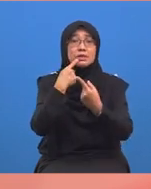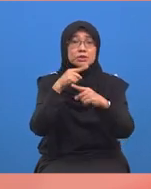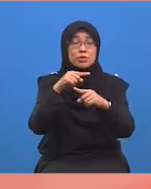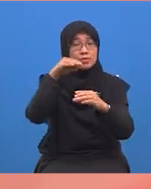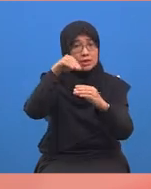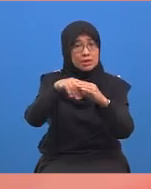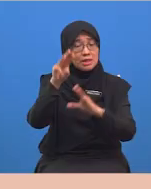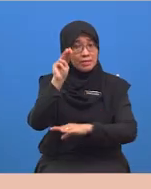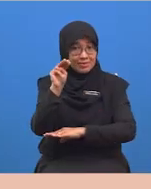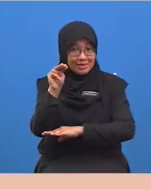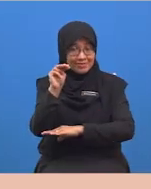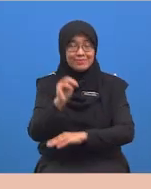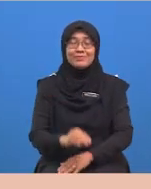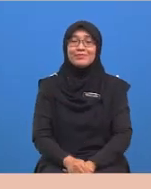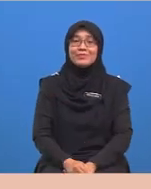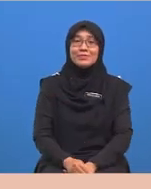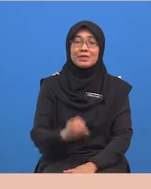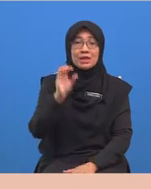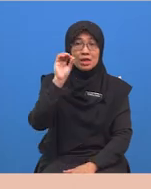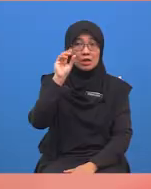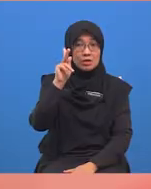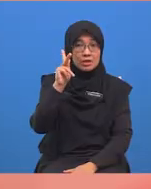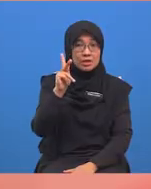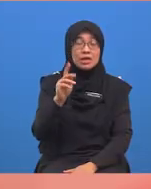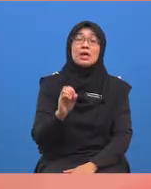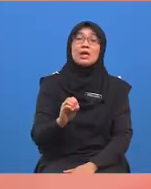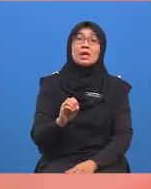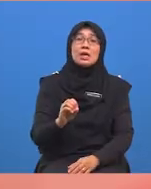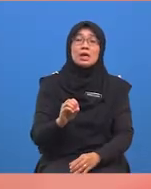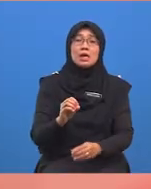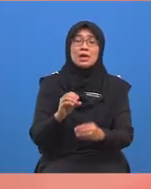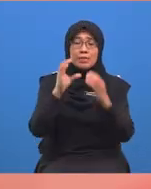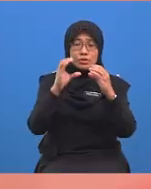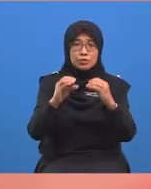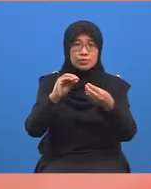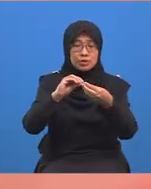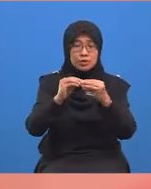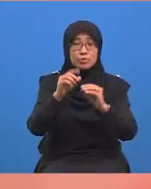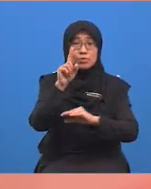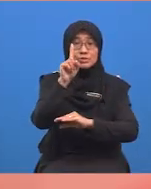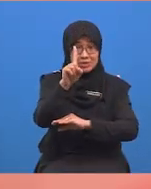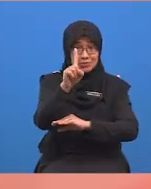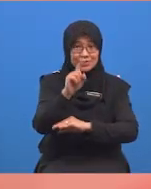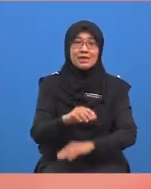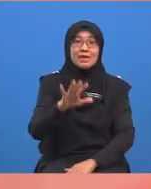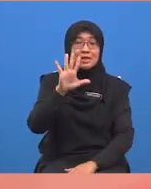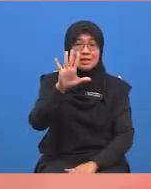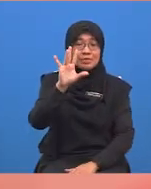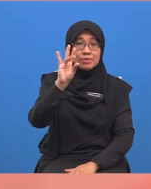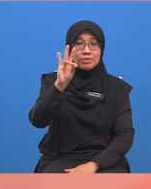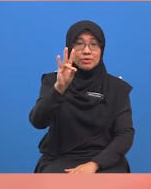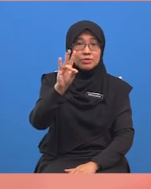millimeter. Baiklah, murid-murid. Baiklah, Jom kita semak jawapan pertama. Lima puluh tujuh bahagi lima.